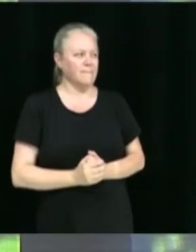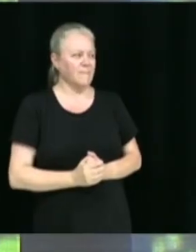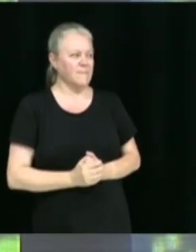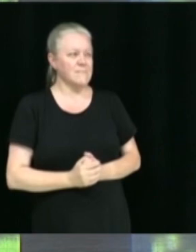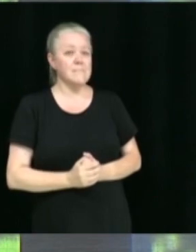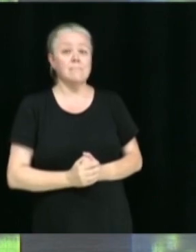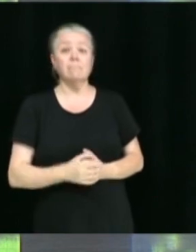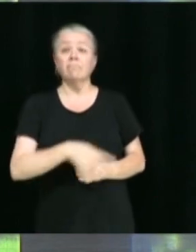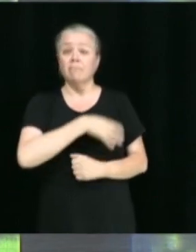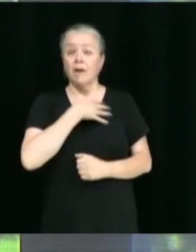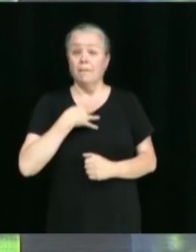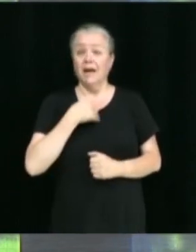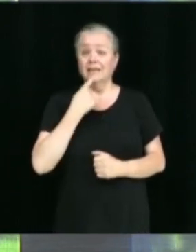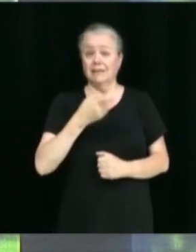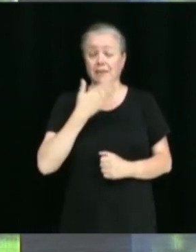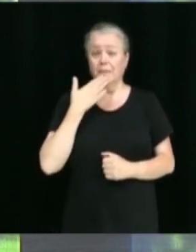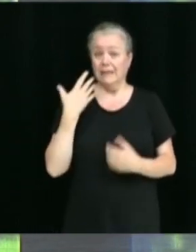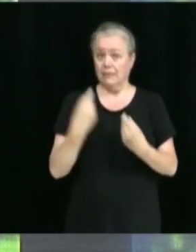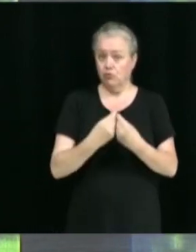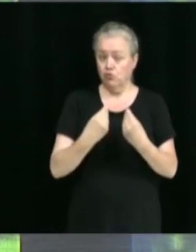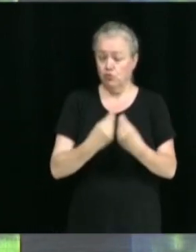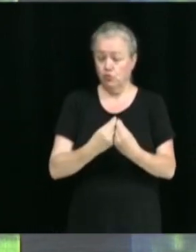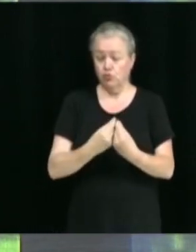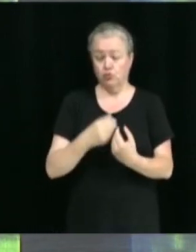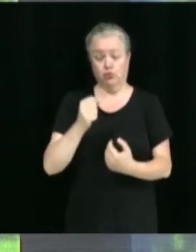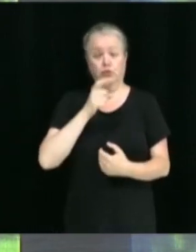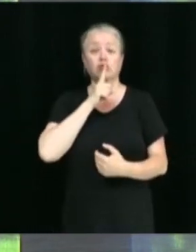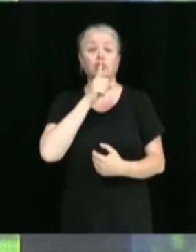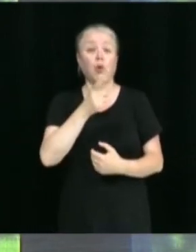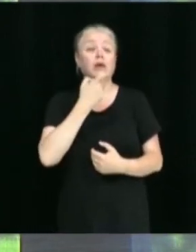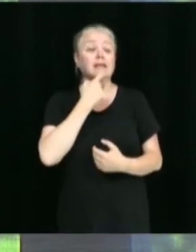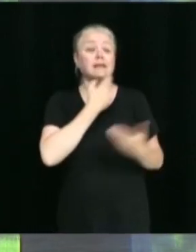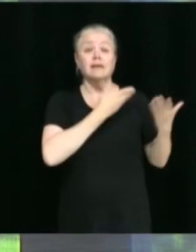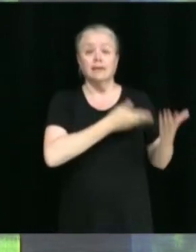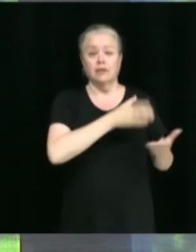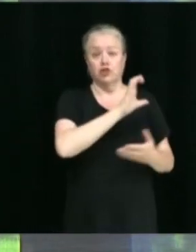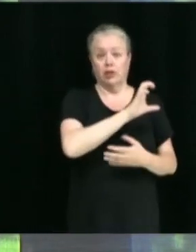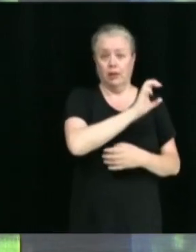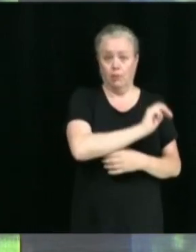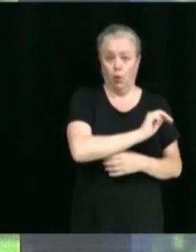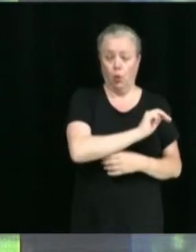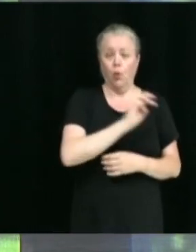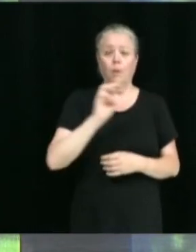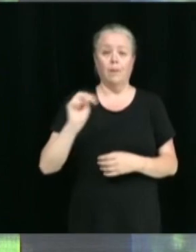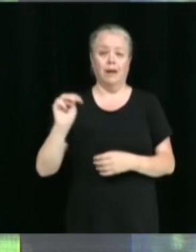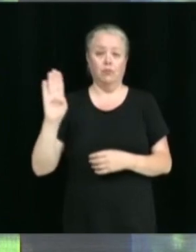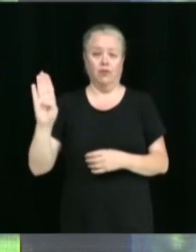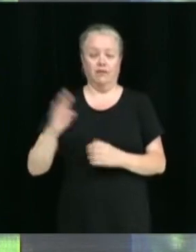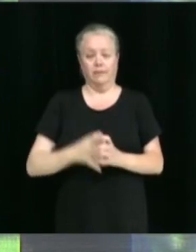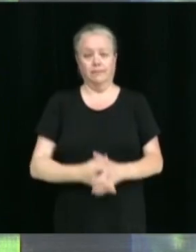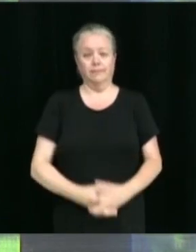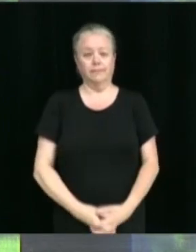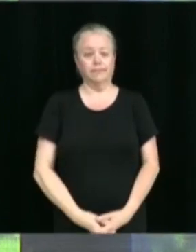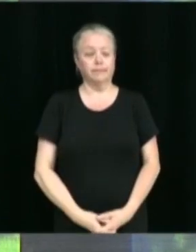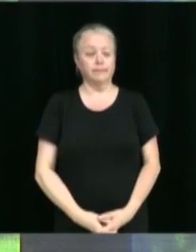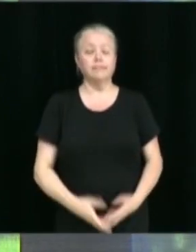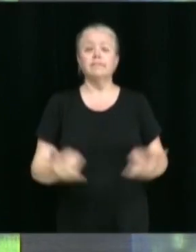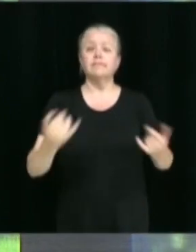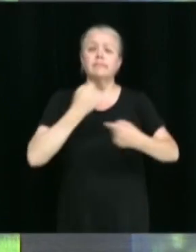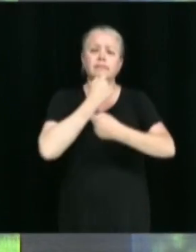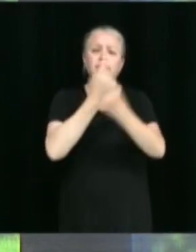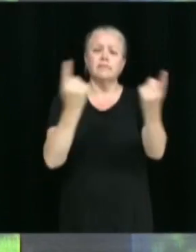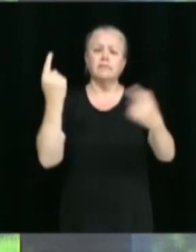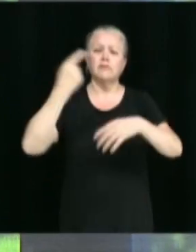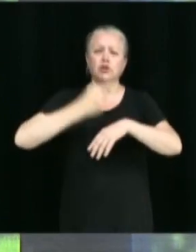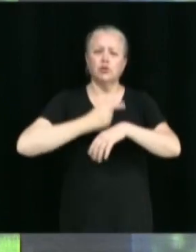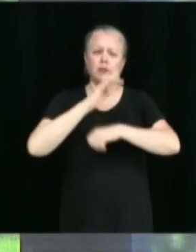Merci beaucoup, M. Gauthier. Assurément, Chantal Moreau, Marc Morin. Proclamation de la journée